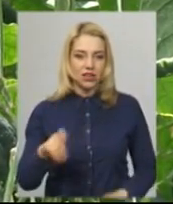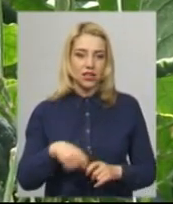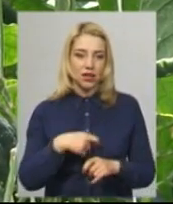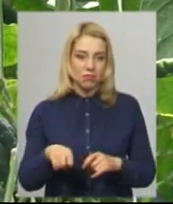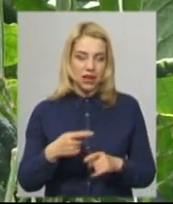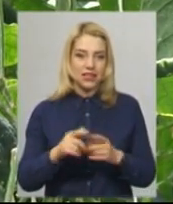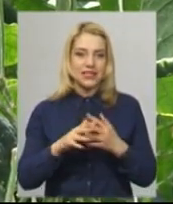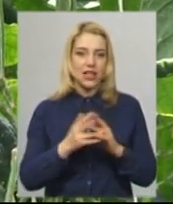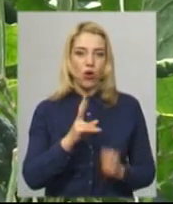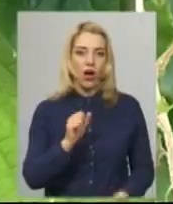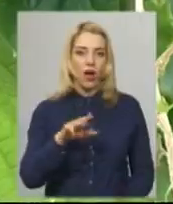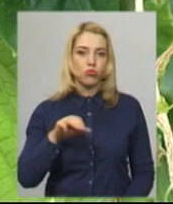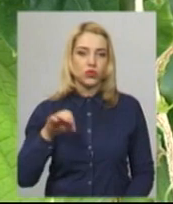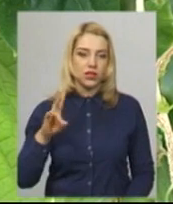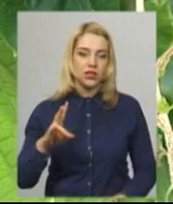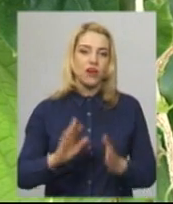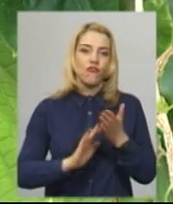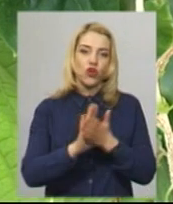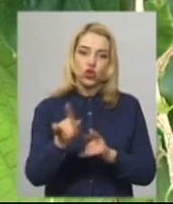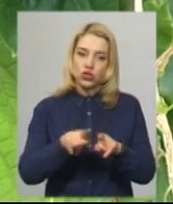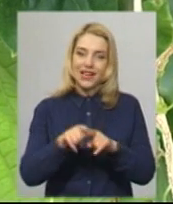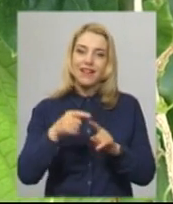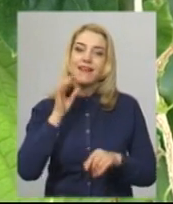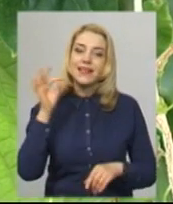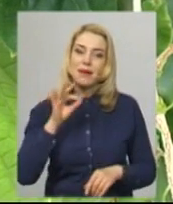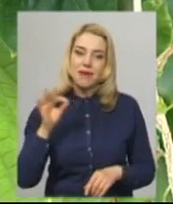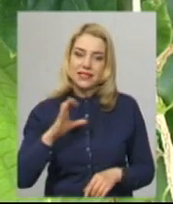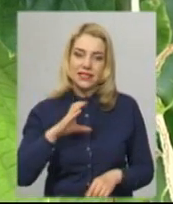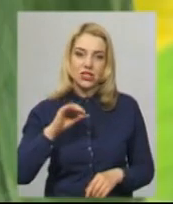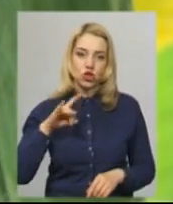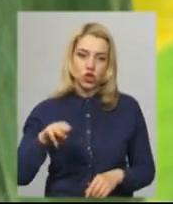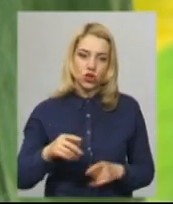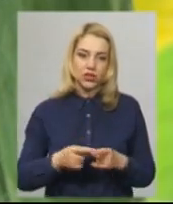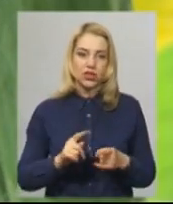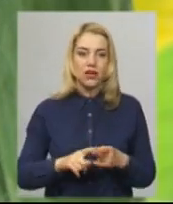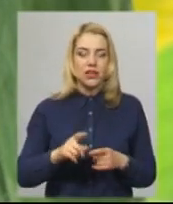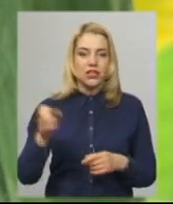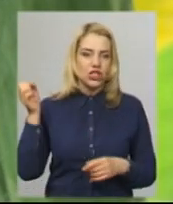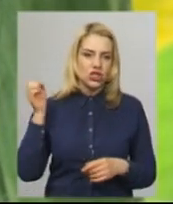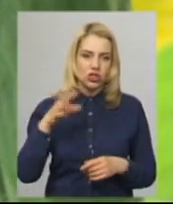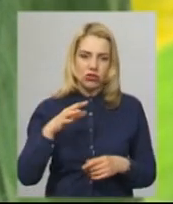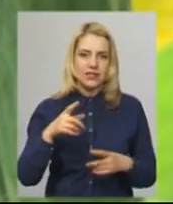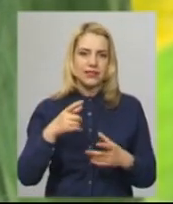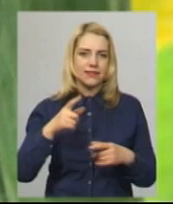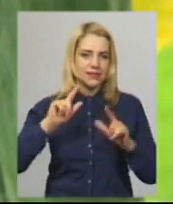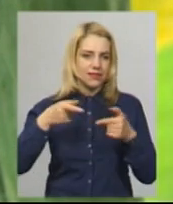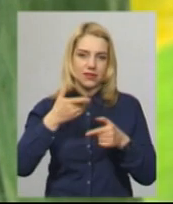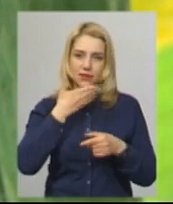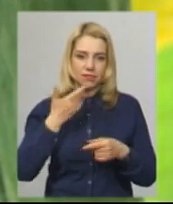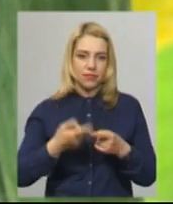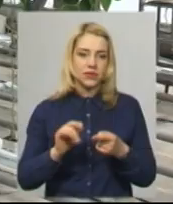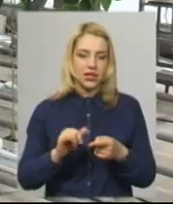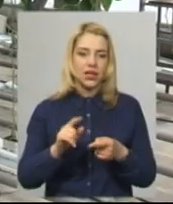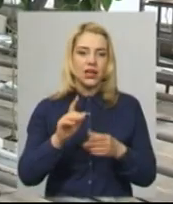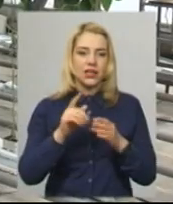селі Копестин Хмельницького району вирощують огірки. Це німецький сорт Яні, стійкий до хороб та невибагливий до сонячного світла у порівнянні з іншими сортами. І не